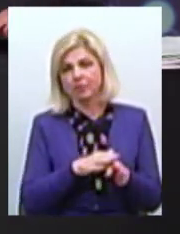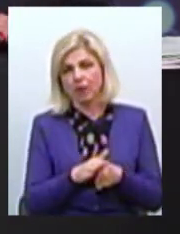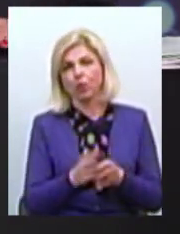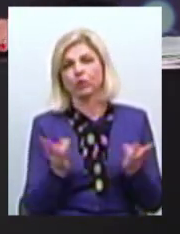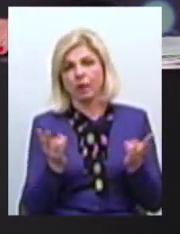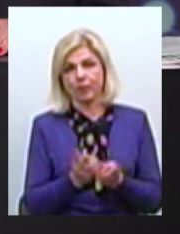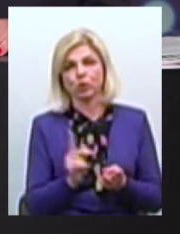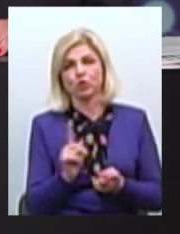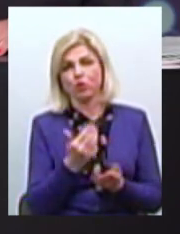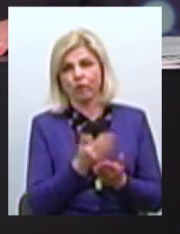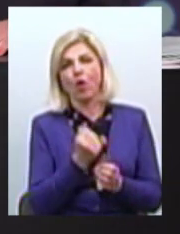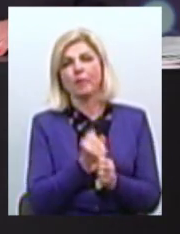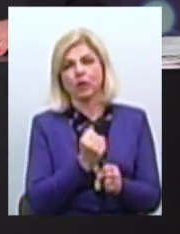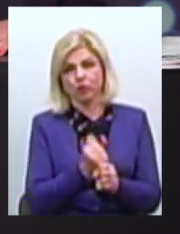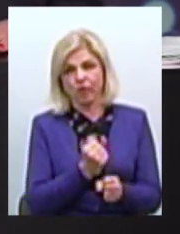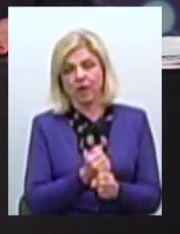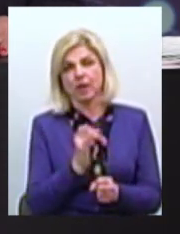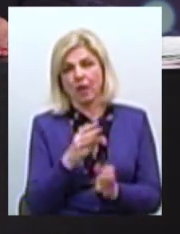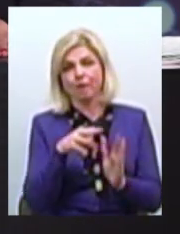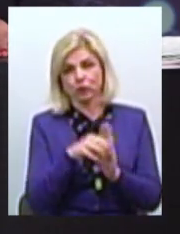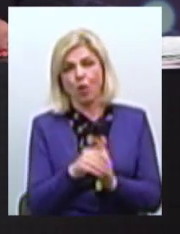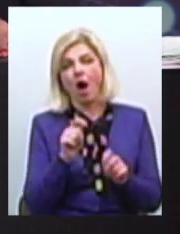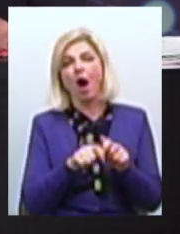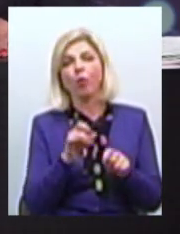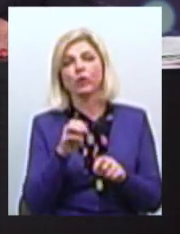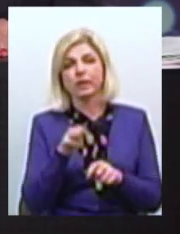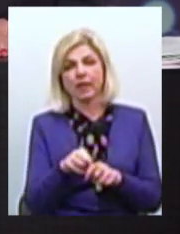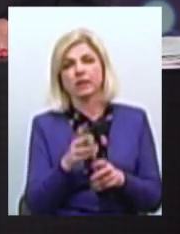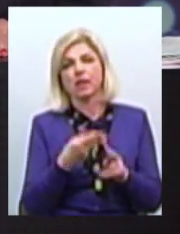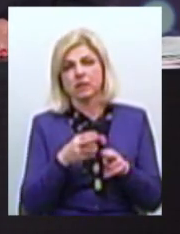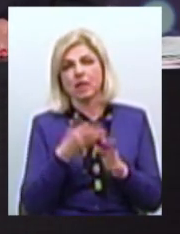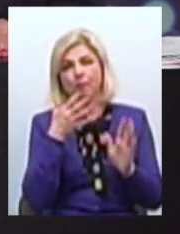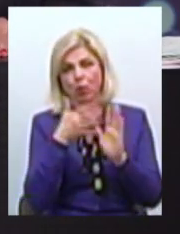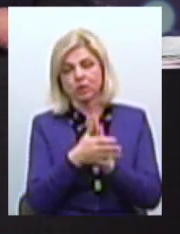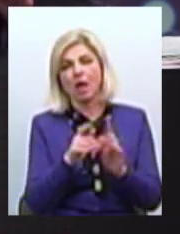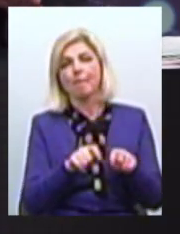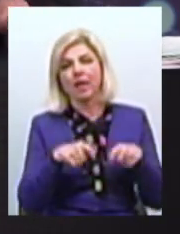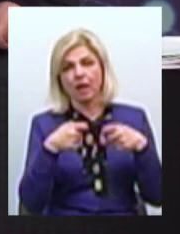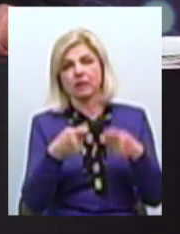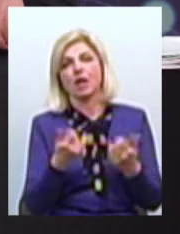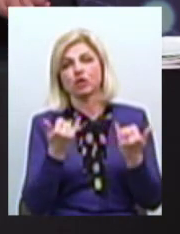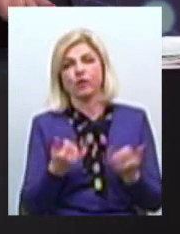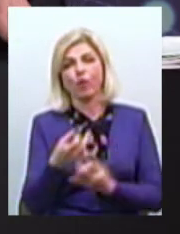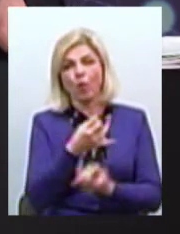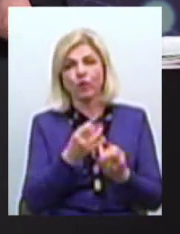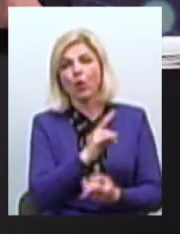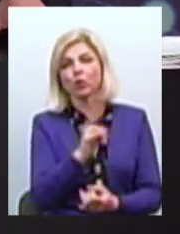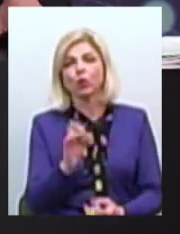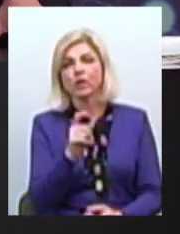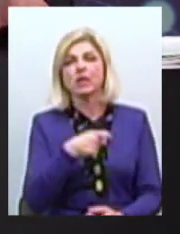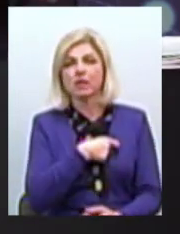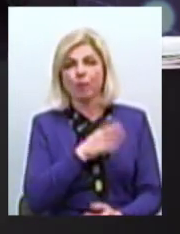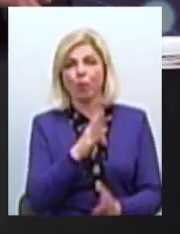Щоб його допрацювати І в тому числі аудіт Це буде прозрачний акт Рівни передачі Ми вже сьогодні обговорювали Хто з депутатів буде